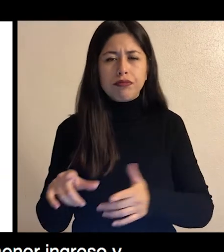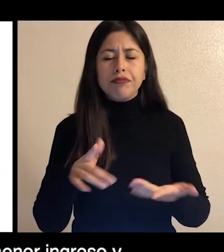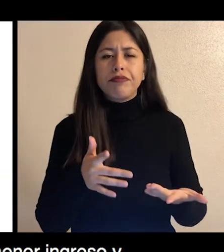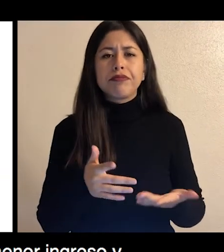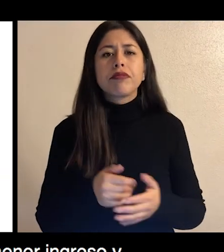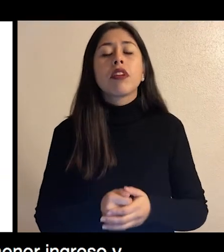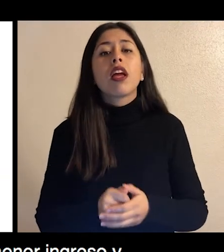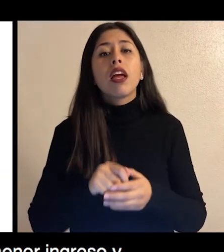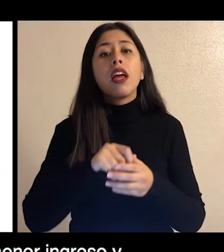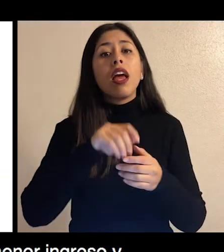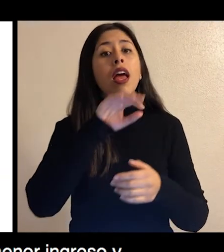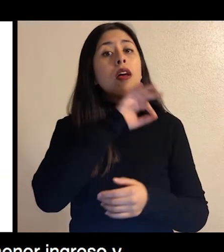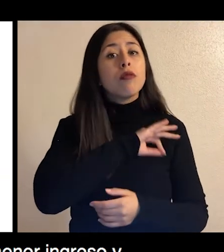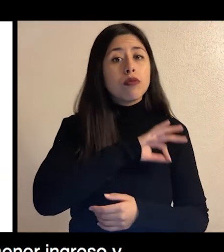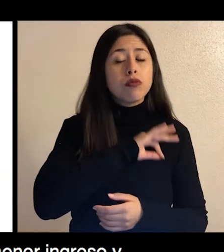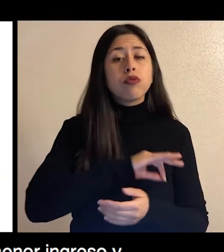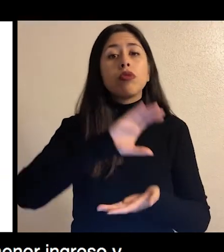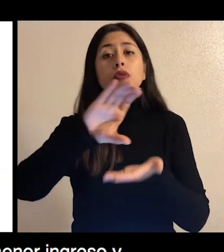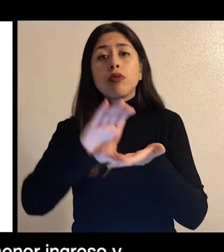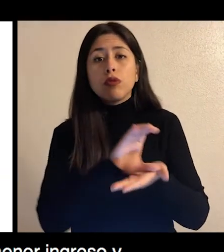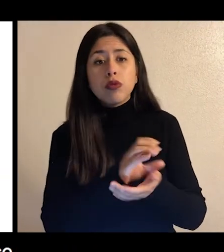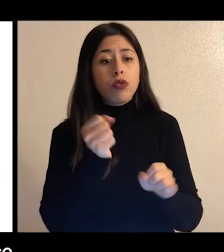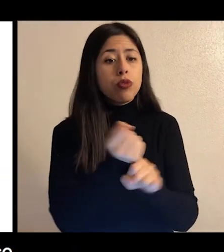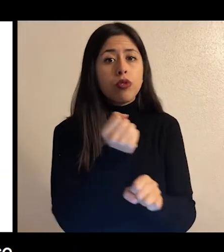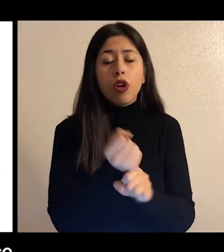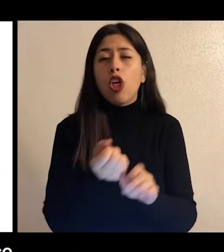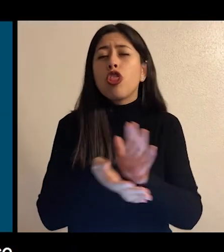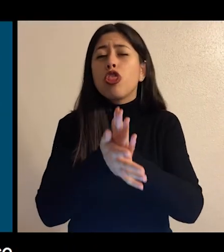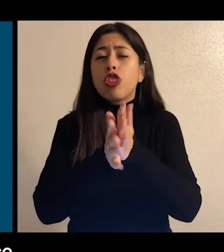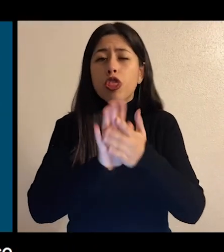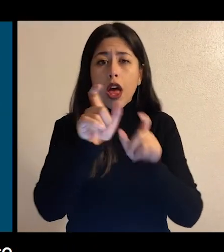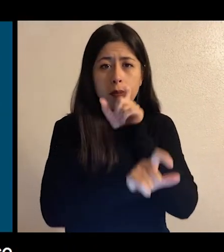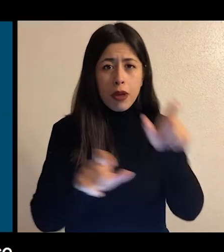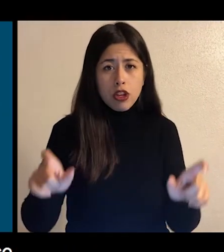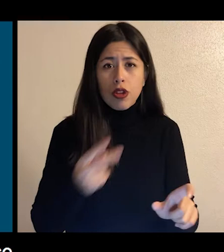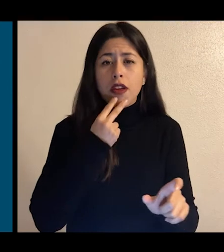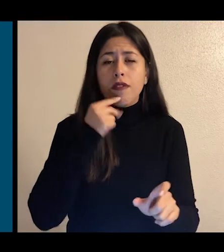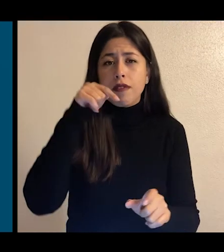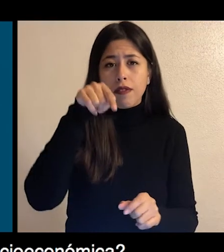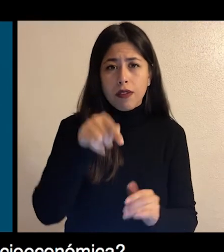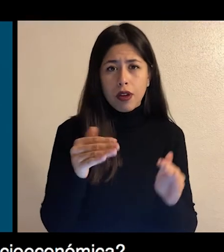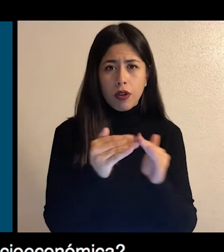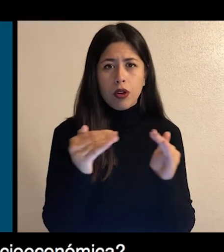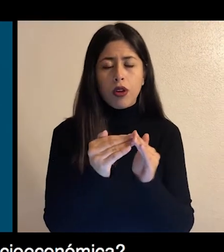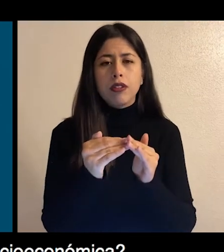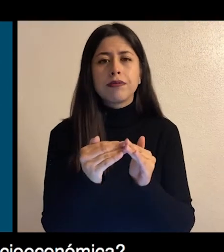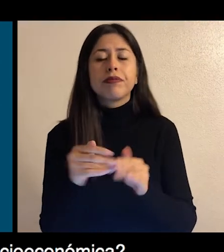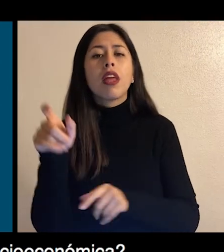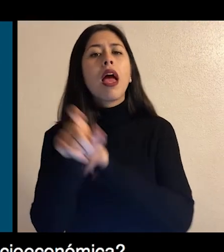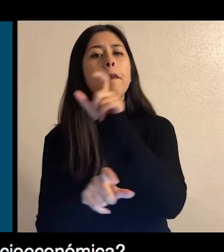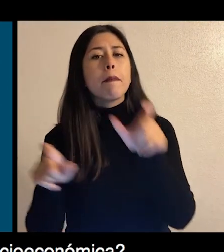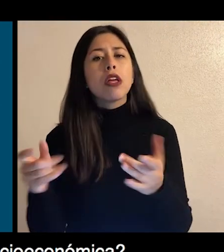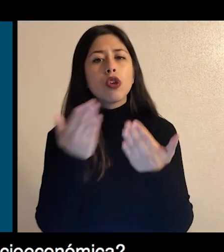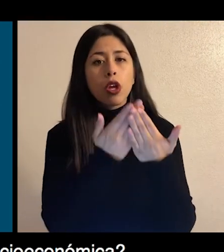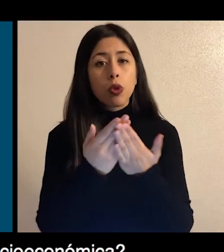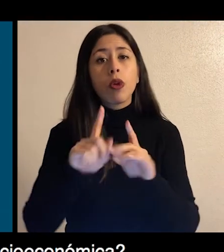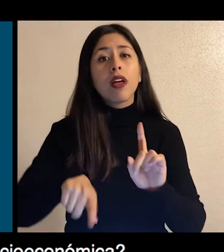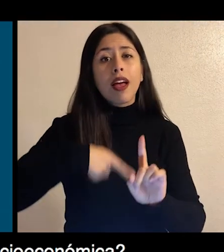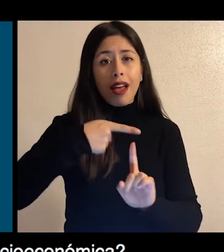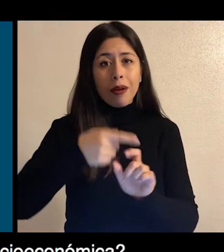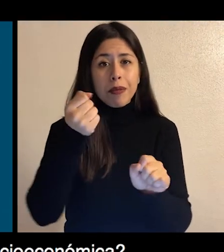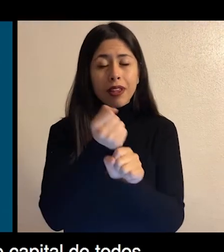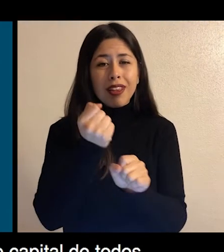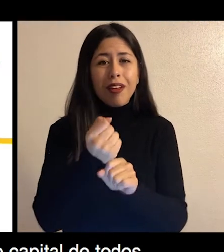se KAYO de mwen salè, epi tram 7, se salè ki pi ou. Faktè ki detemine klasifikasyon